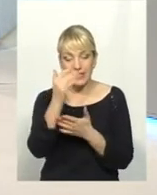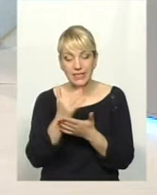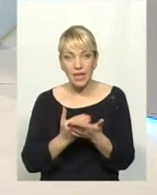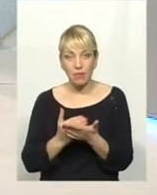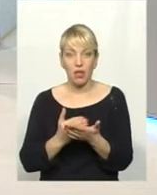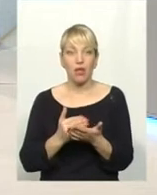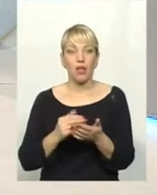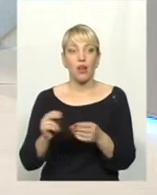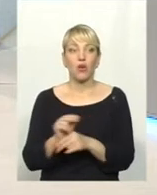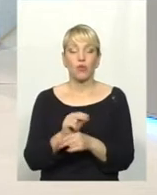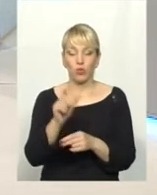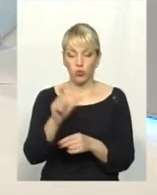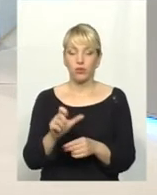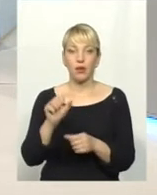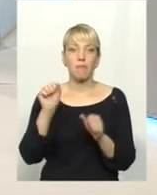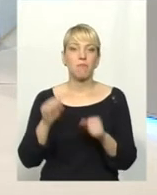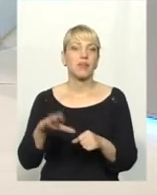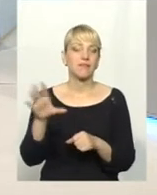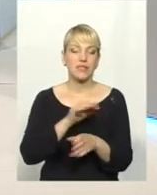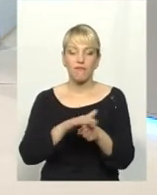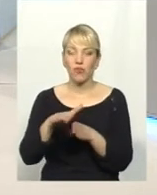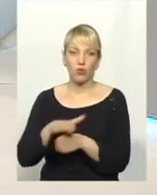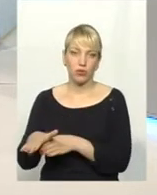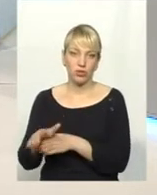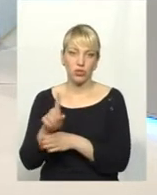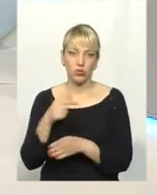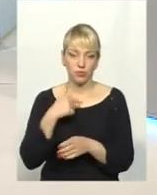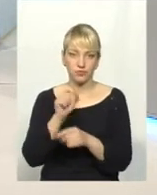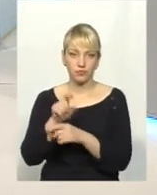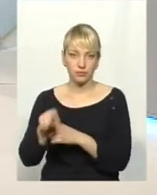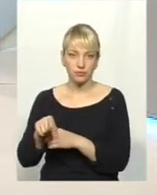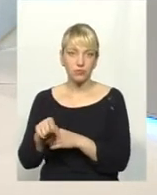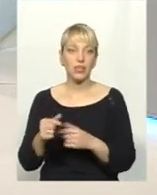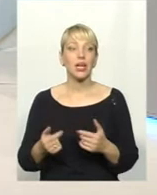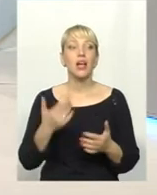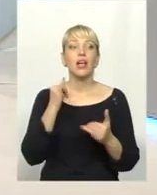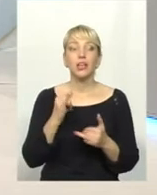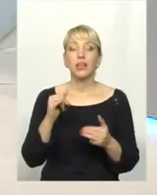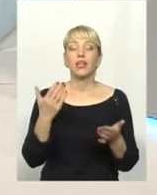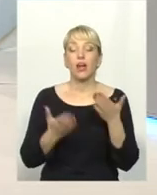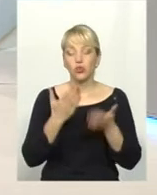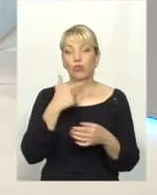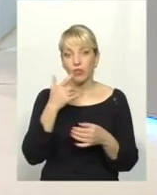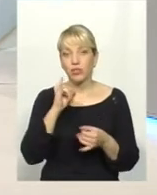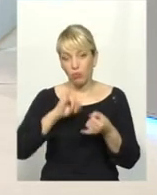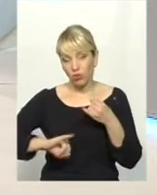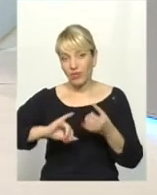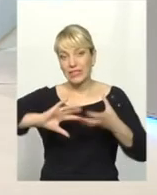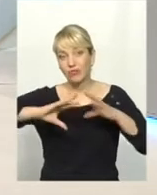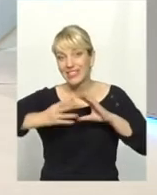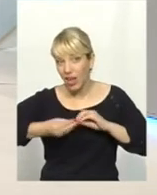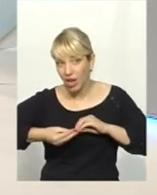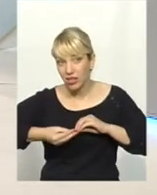лікування, пацієнт міг використати. Є ще одне питання, якщо ми говоримо про інфекцію взагалі,